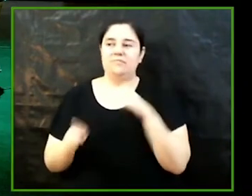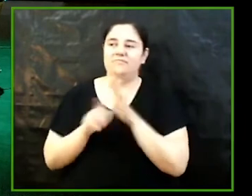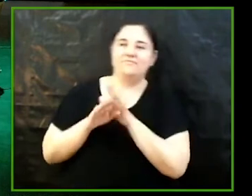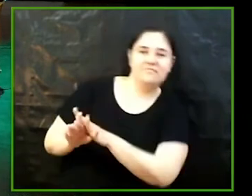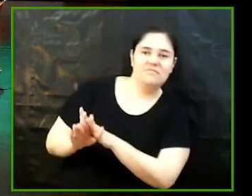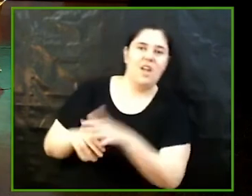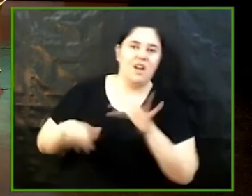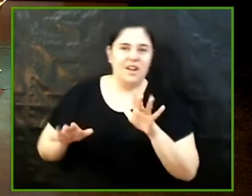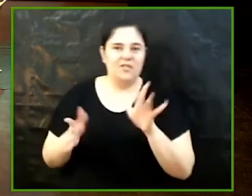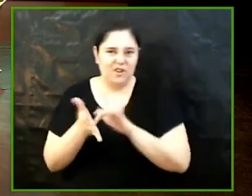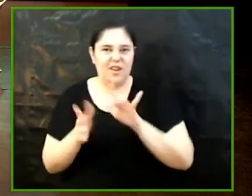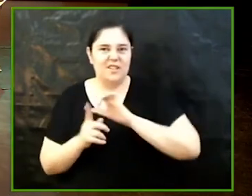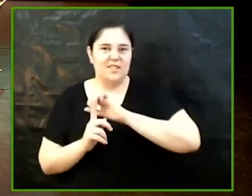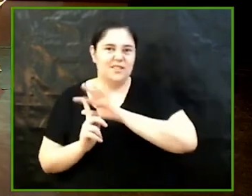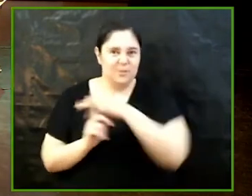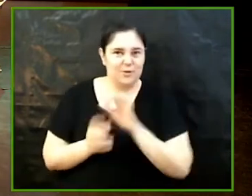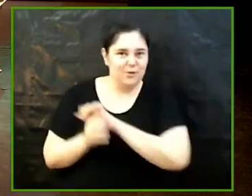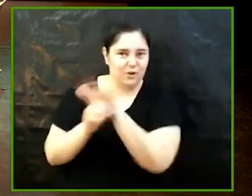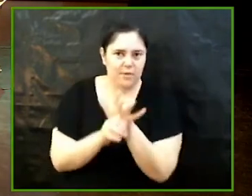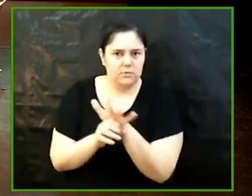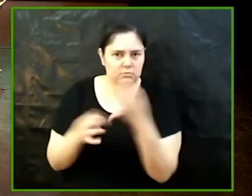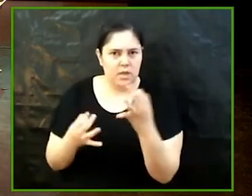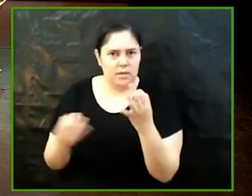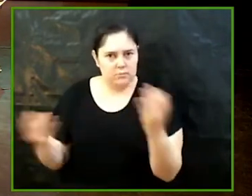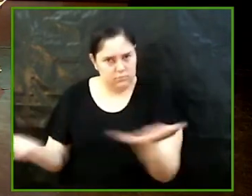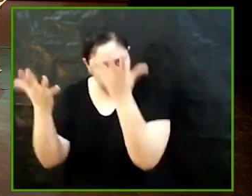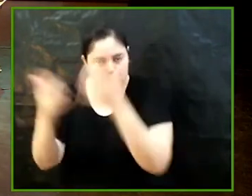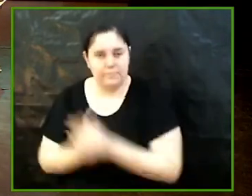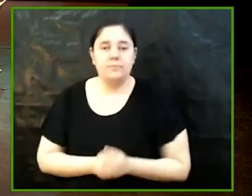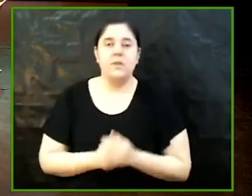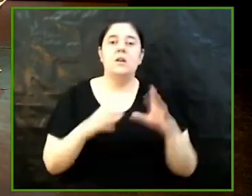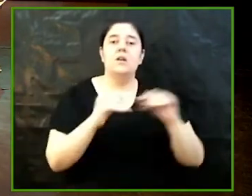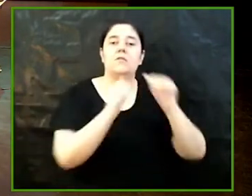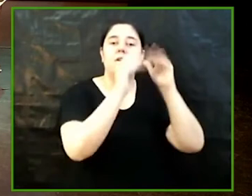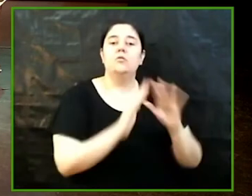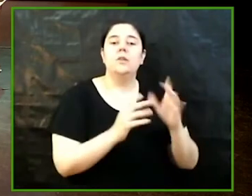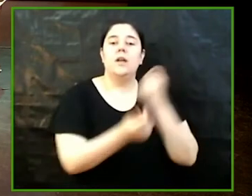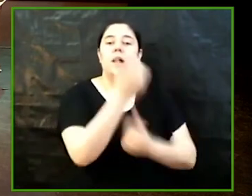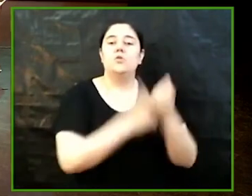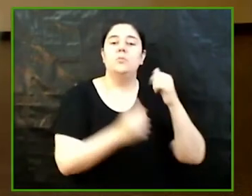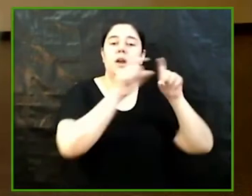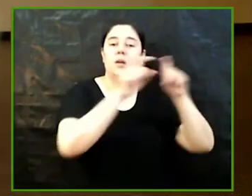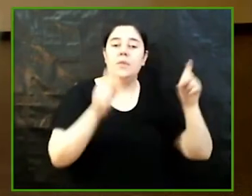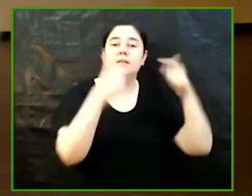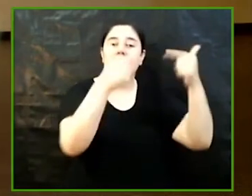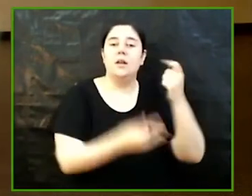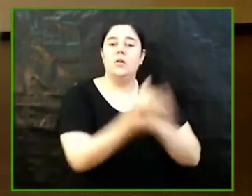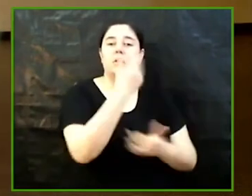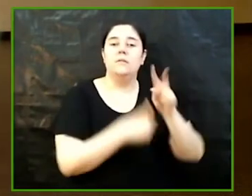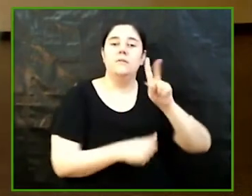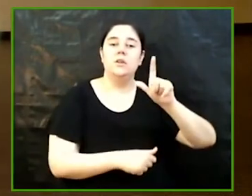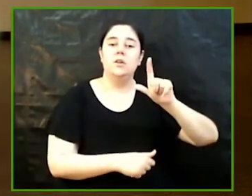gràcies Mireia i finalment a la facultat d'Economia i Empresa el grau en Economia Violeta Joder